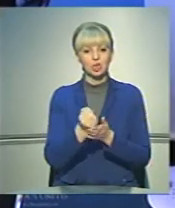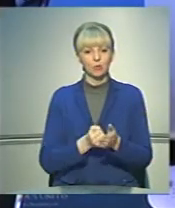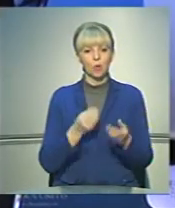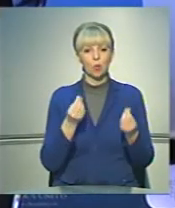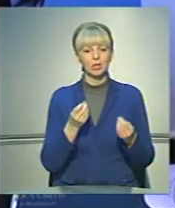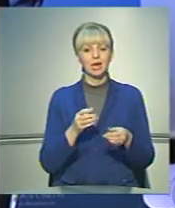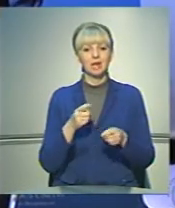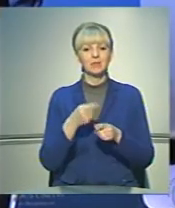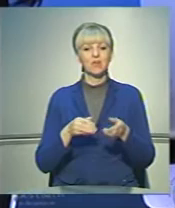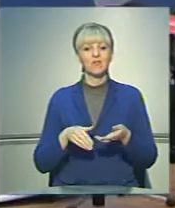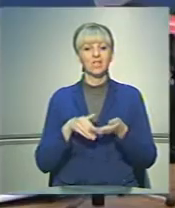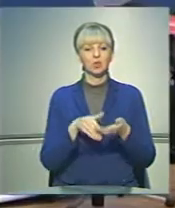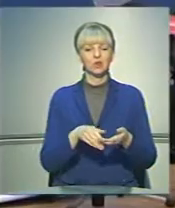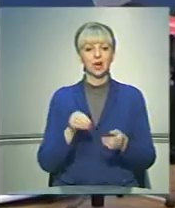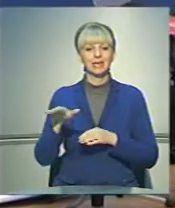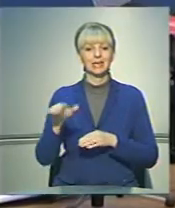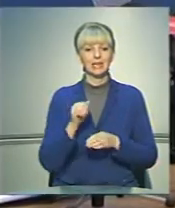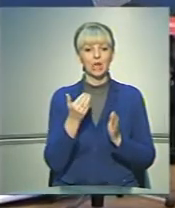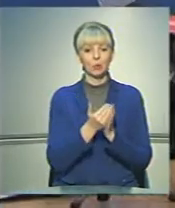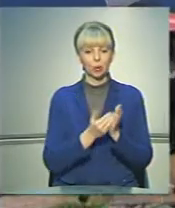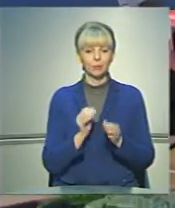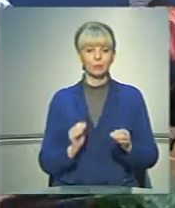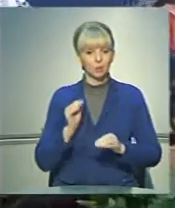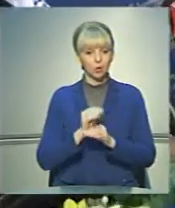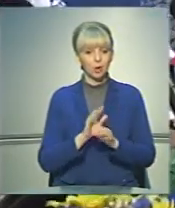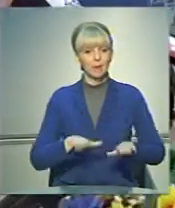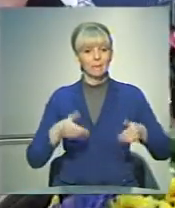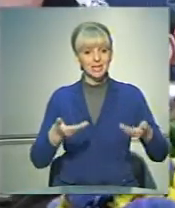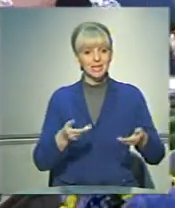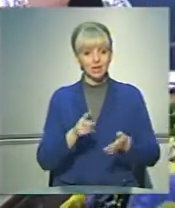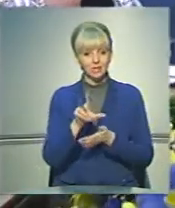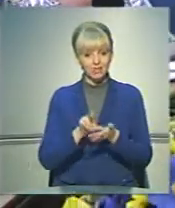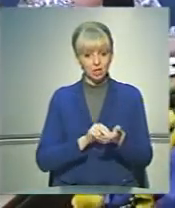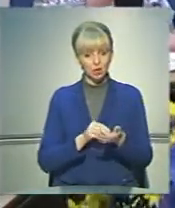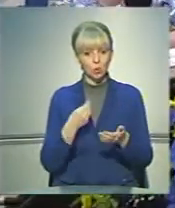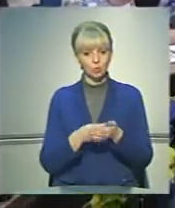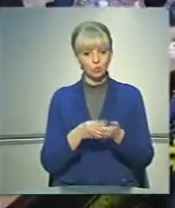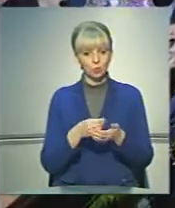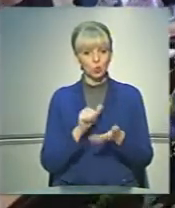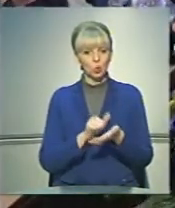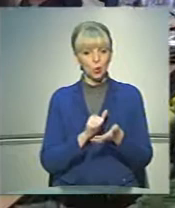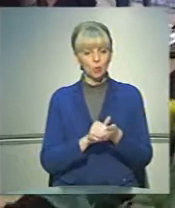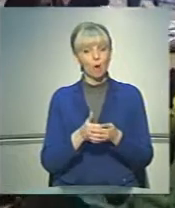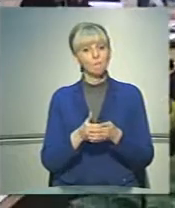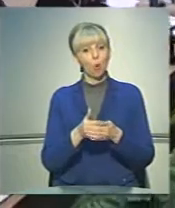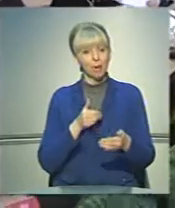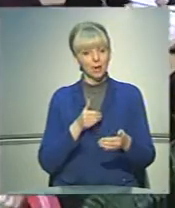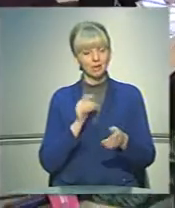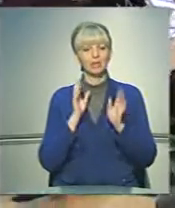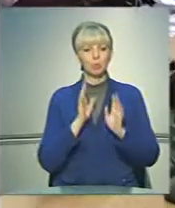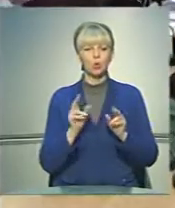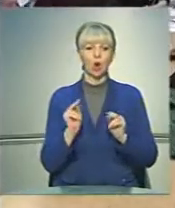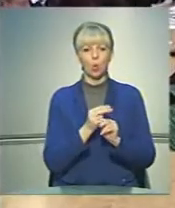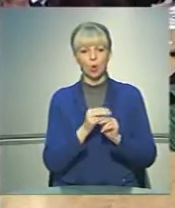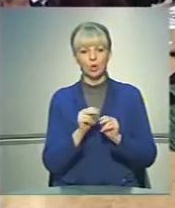кошти для співфінансування кредитних програм. І додають, представлений зразок кошторисного документу – попередній. І буде